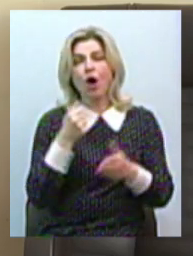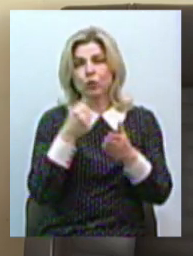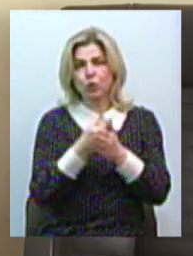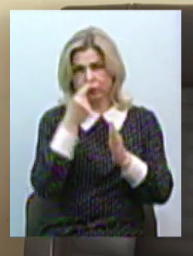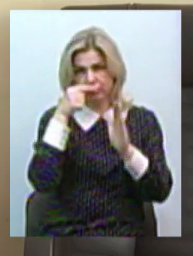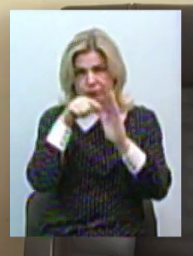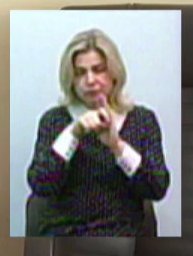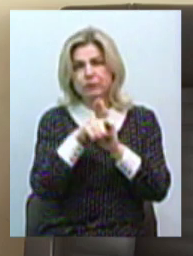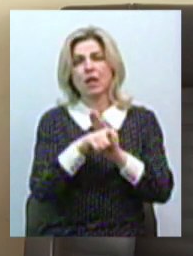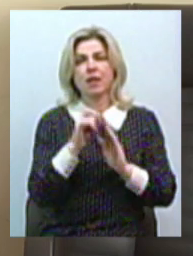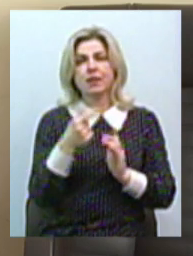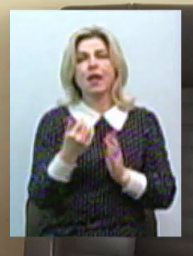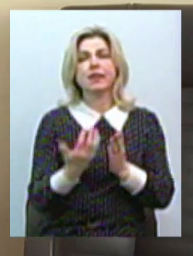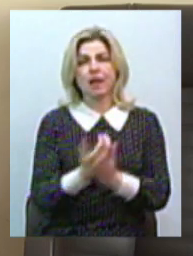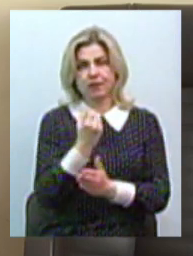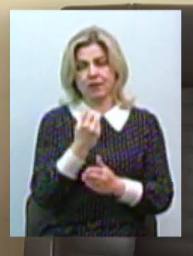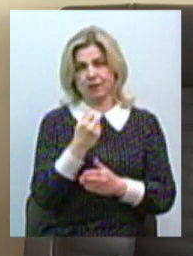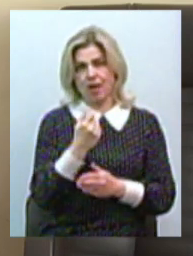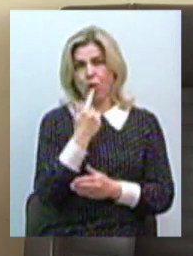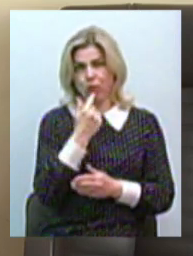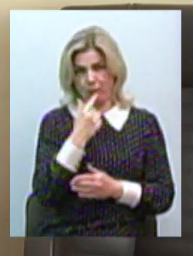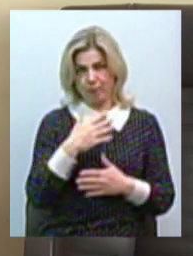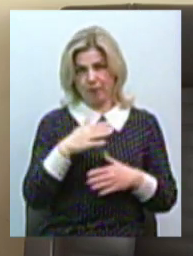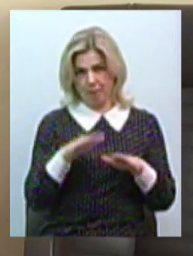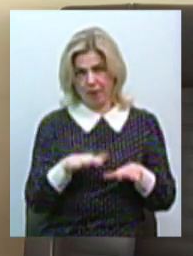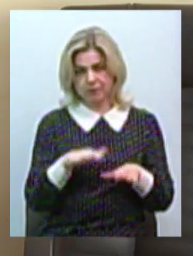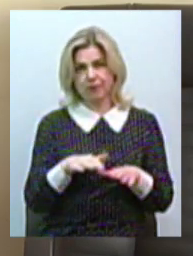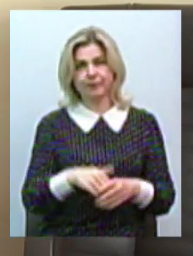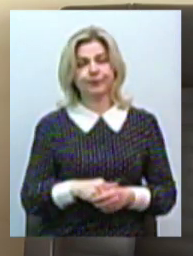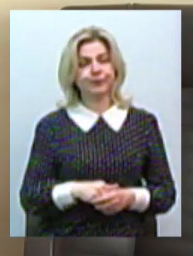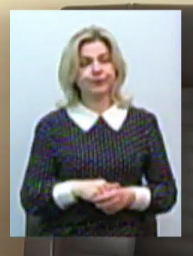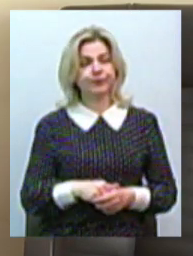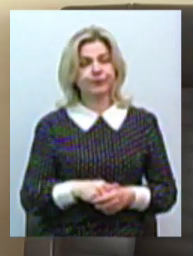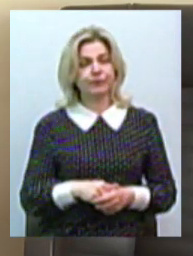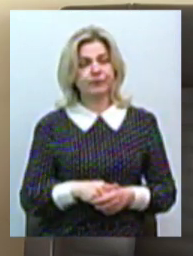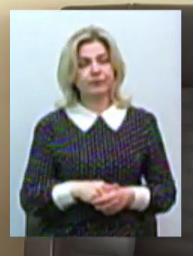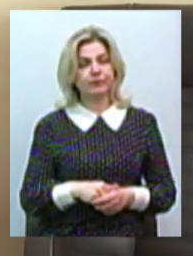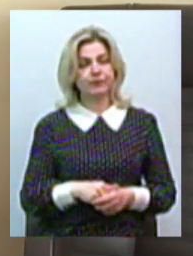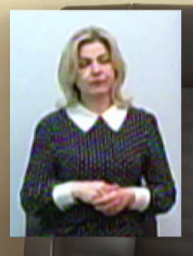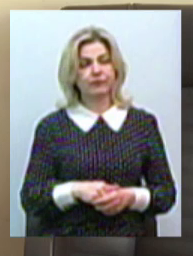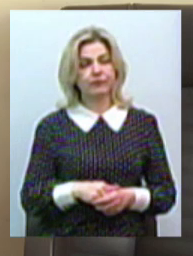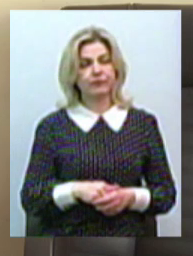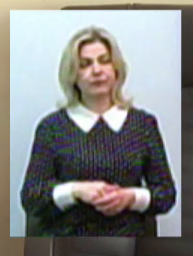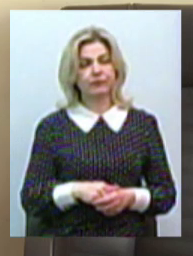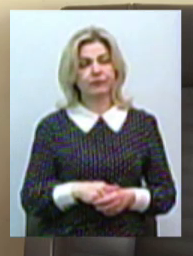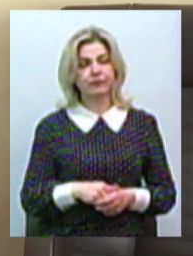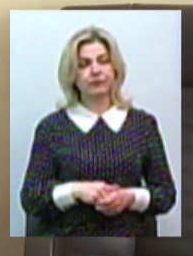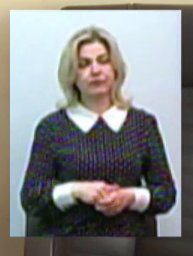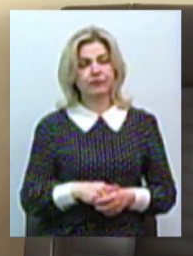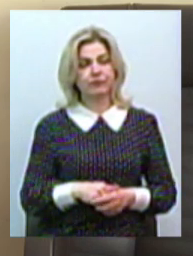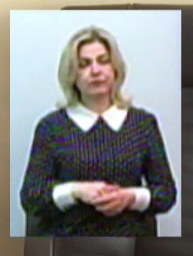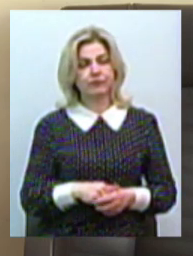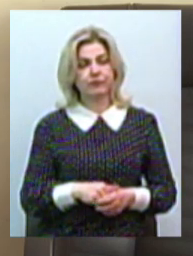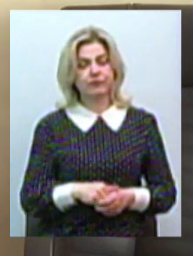де він собі знайде місце присмоктатися. Як правило, це відбувається в місцях, там, де максимально підходять до